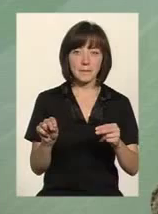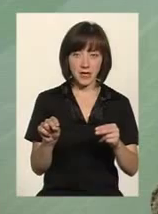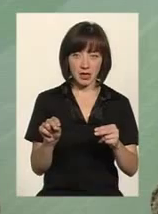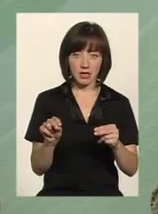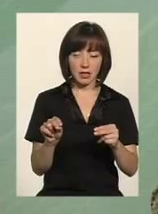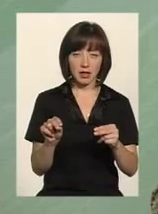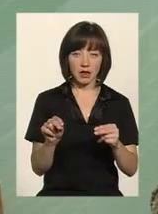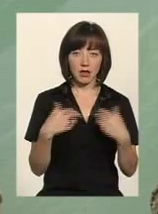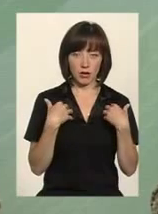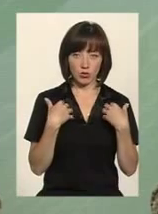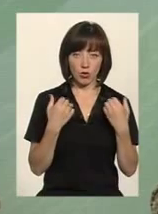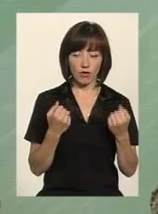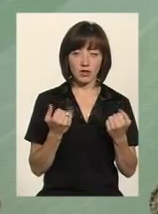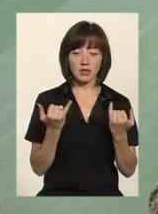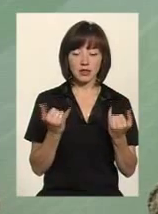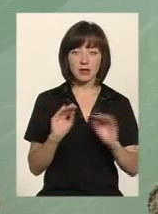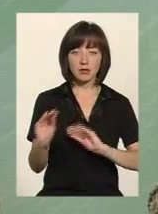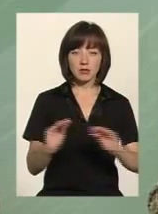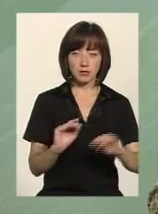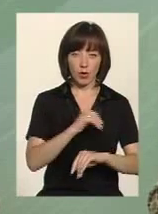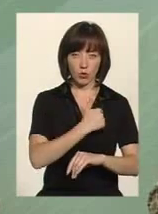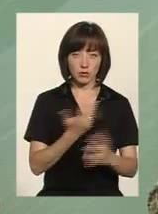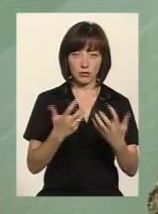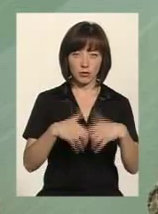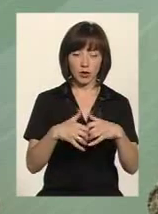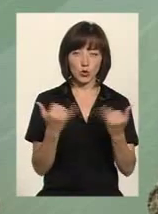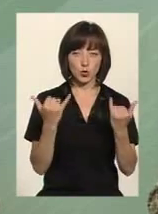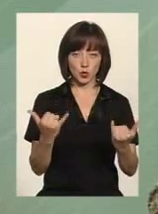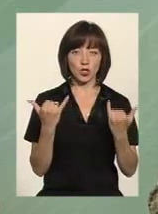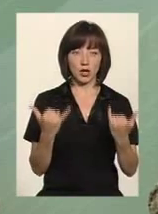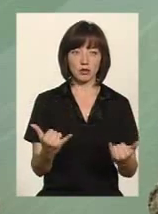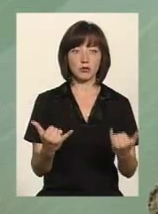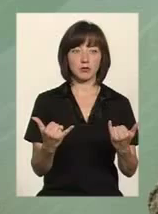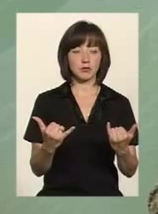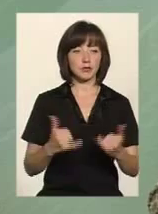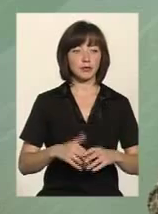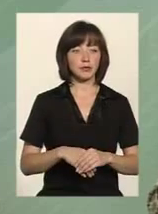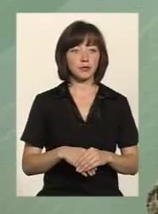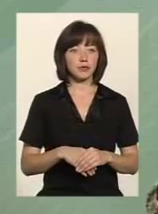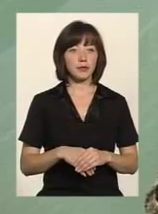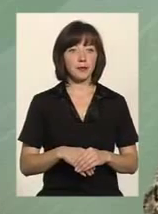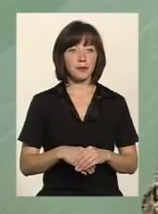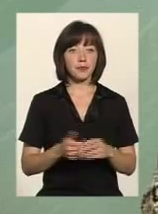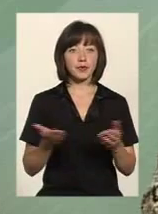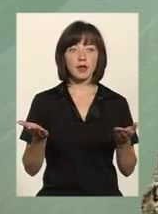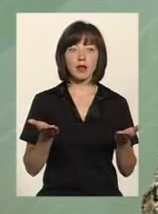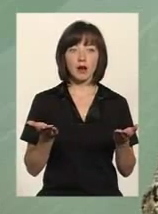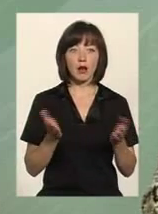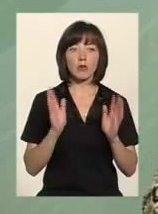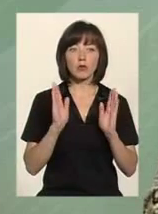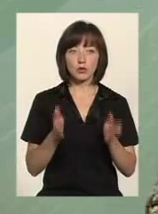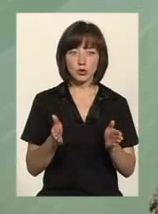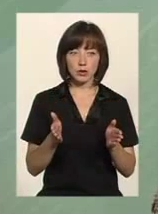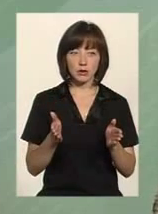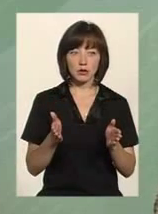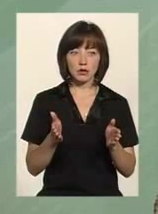оснастити його найсучаснішою апаратурою, яка буде